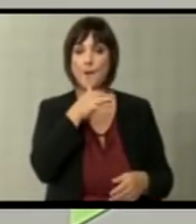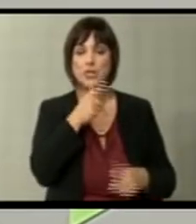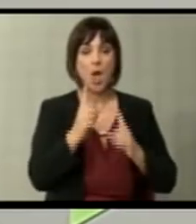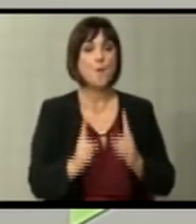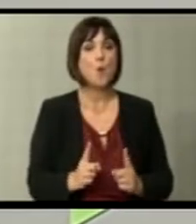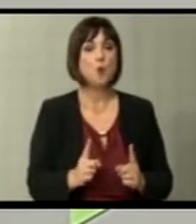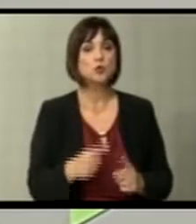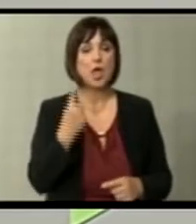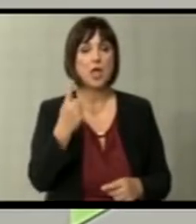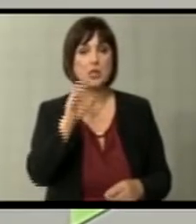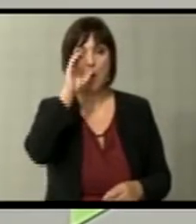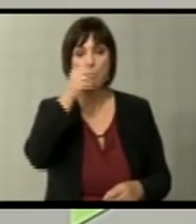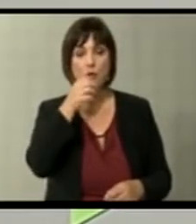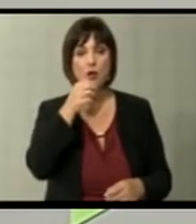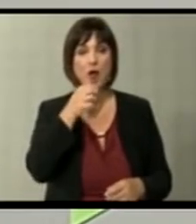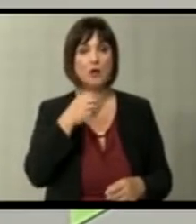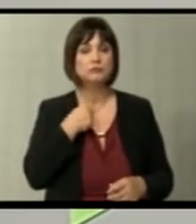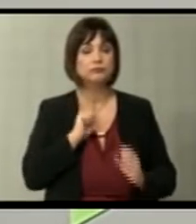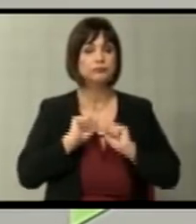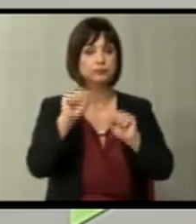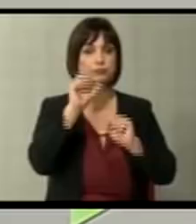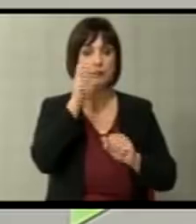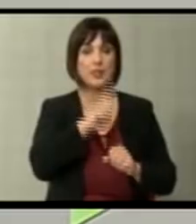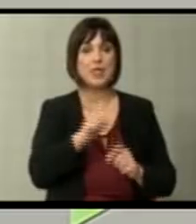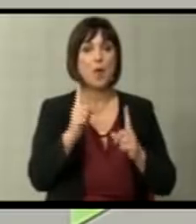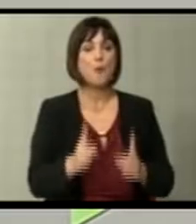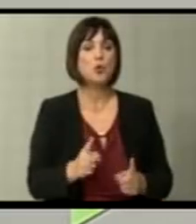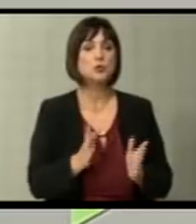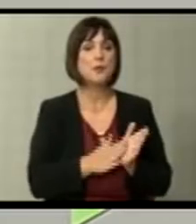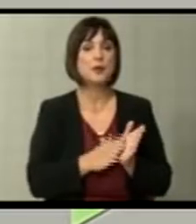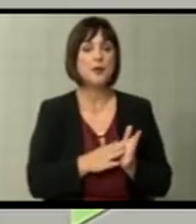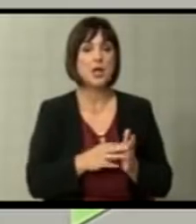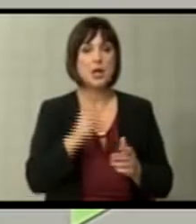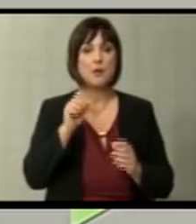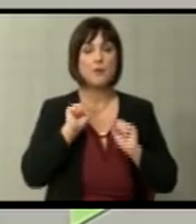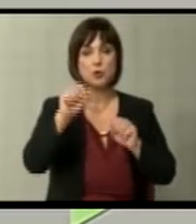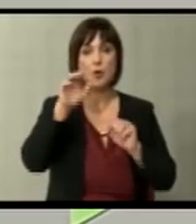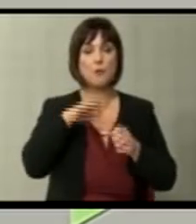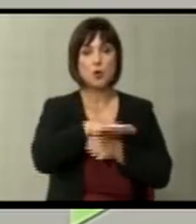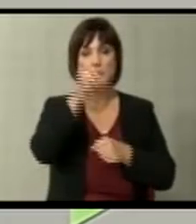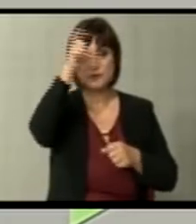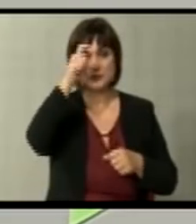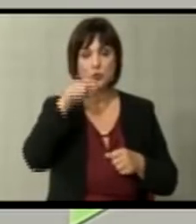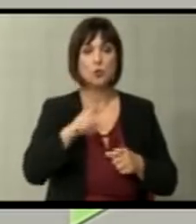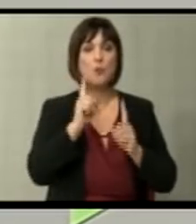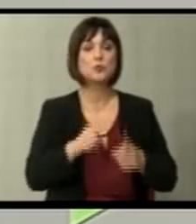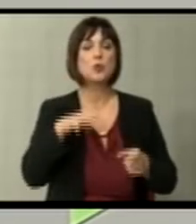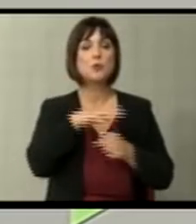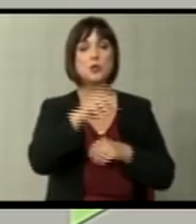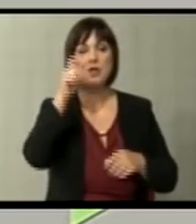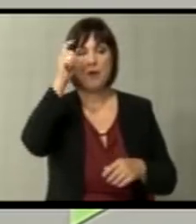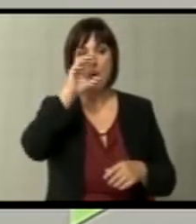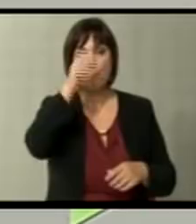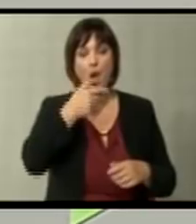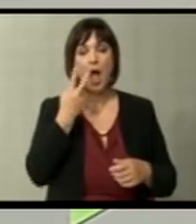да постои една бугарофобија? Не постои, например, србофобија, меѓутоа постои бугарофобија. Ако